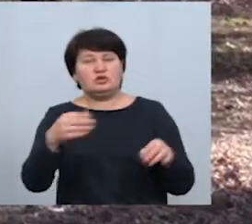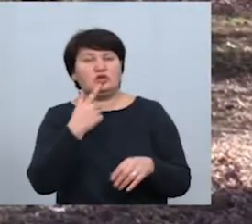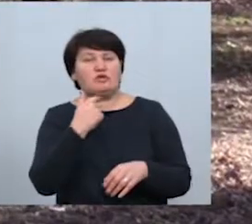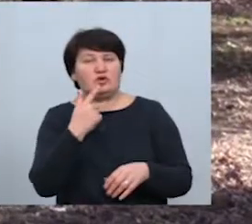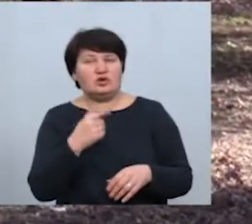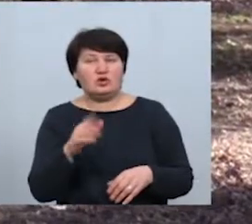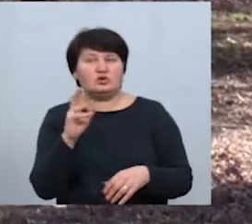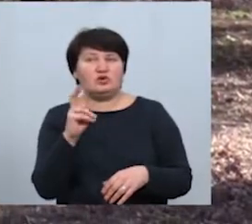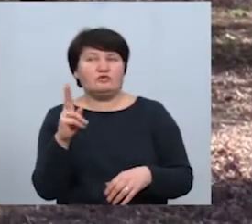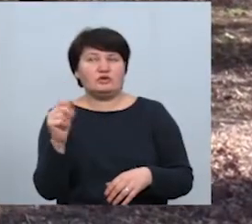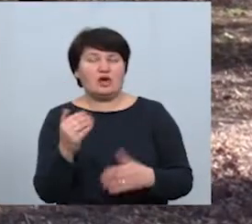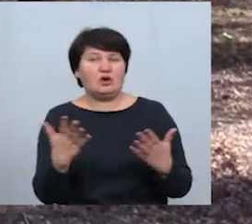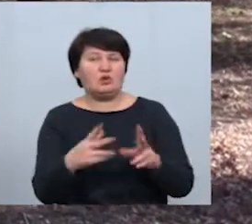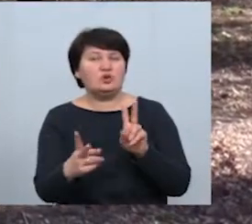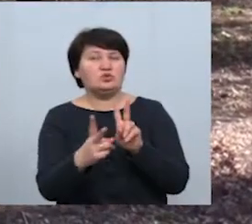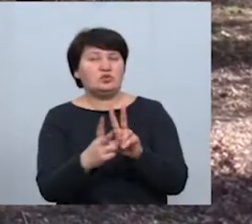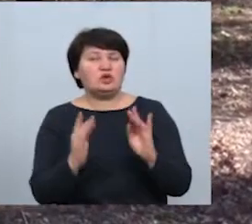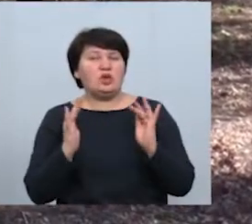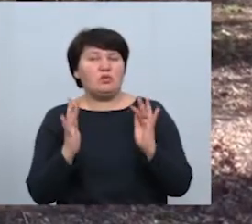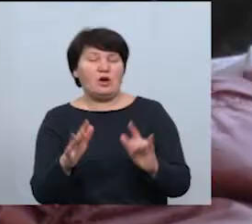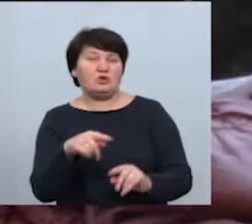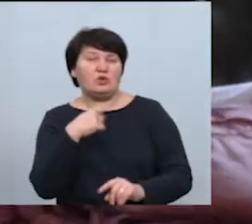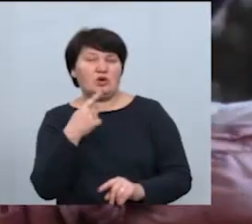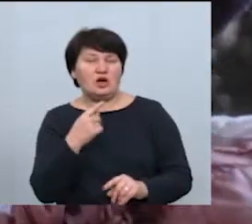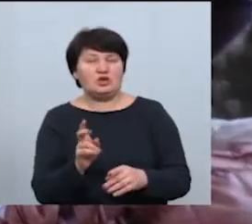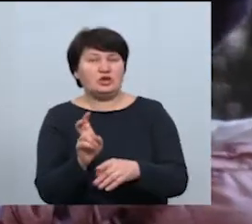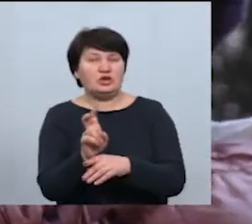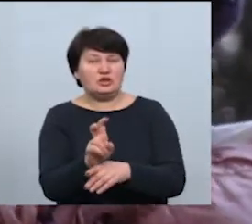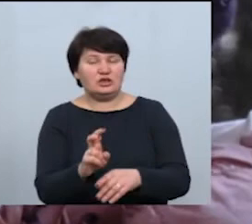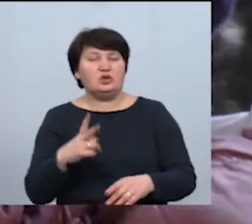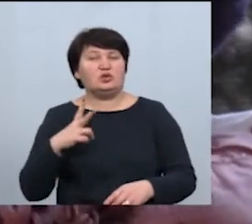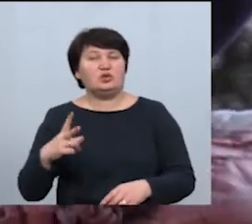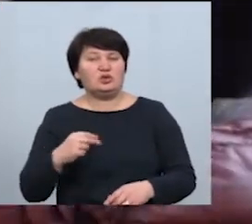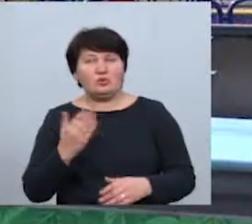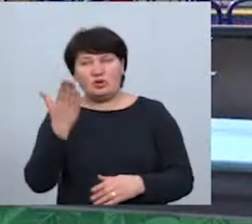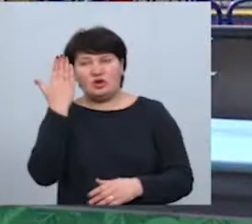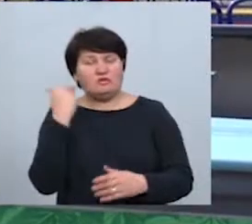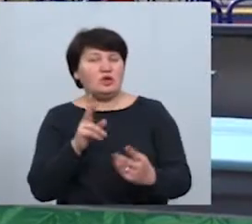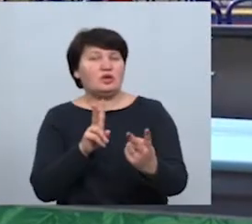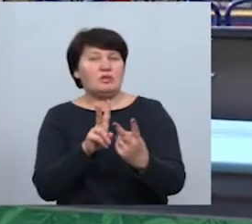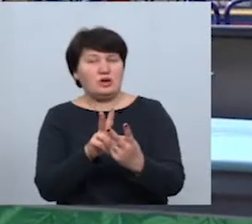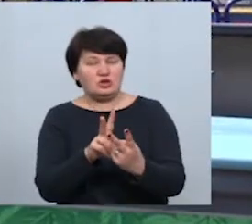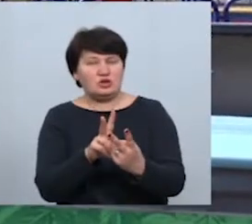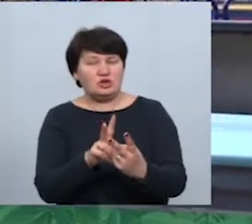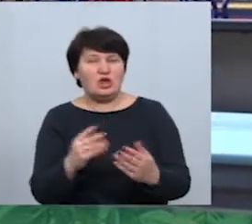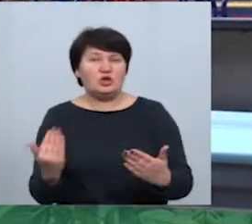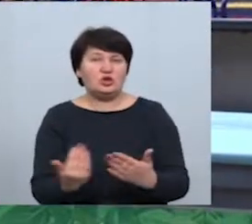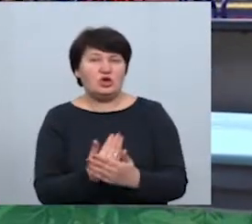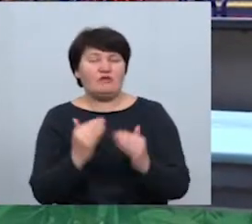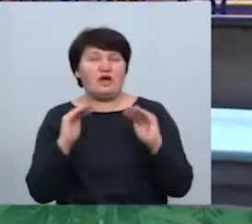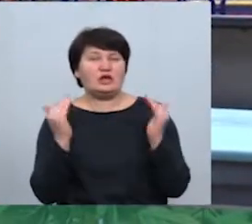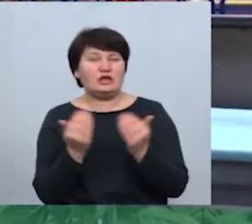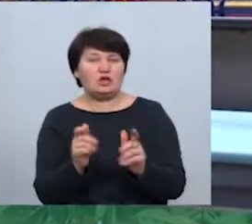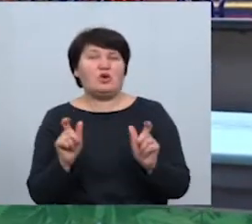Косоговська, яку я зустріла у парку, каже, іде відвідати дочку, бо давно не бачила її. Нові карантинні обмеження